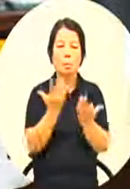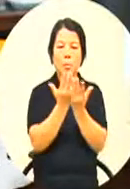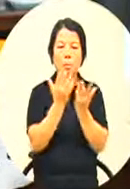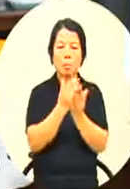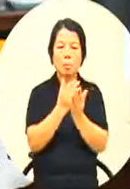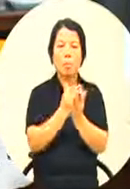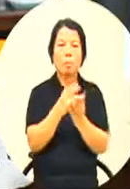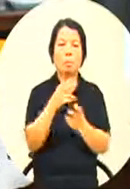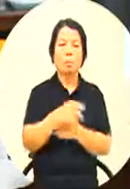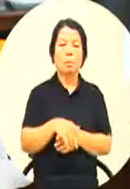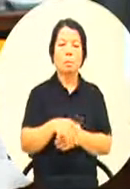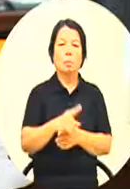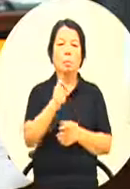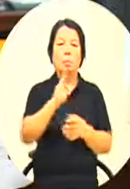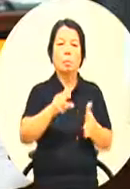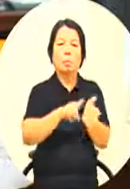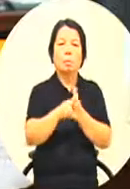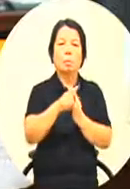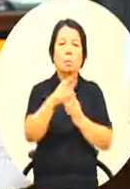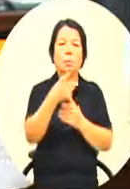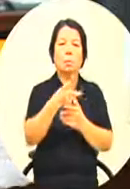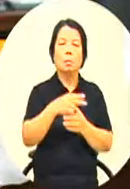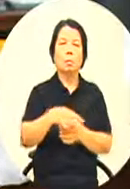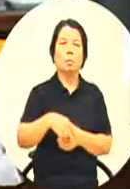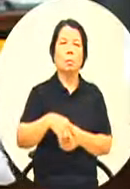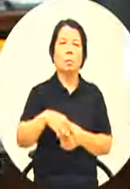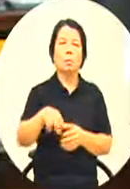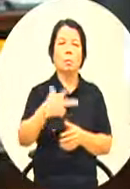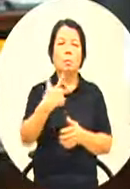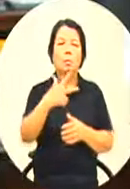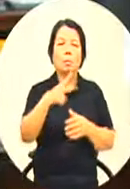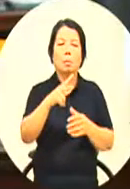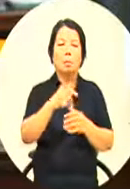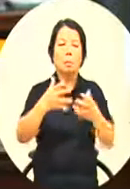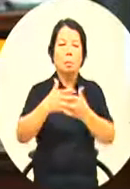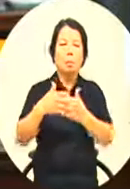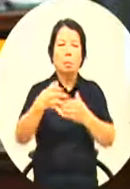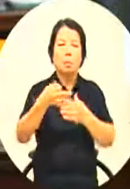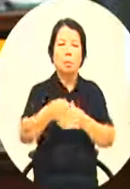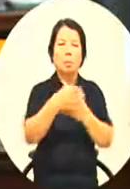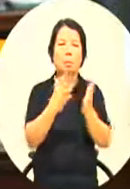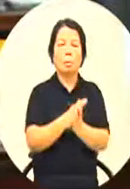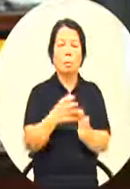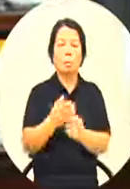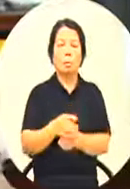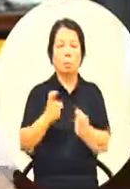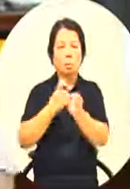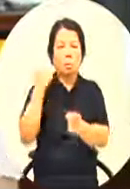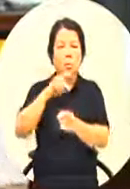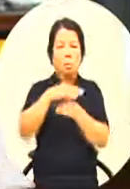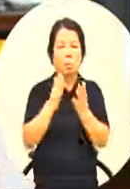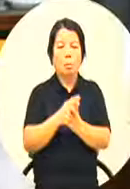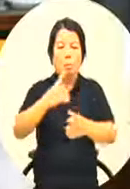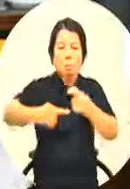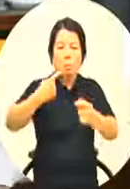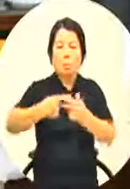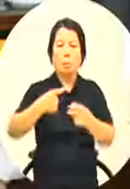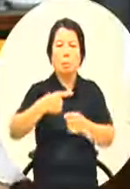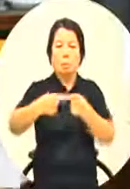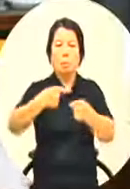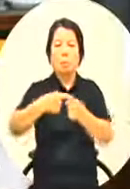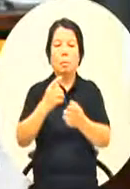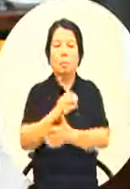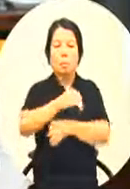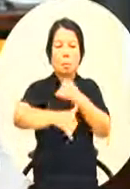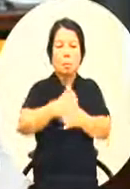学分两千一现在听说都涨两倍二十年前以前我们读一年连生活费